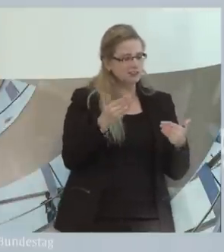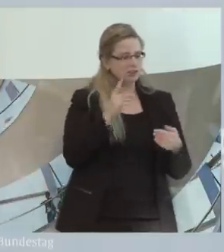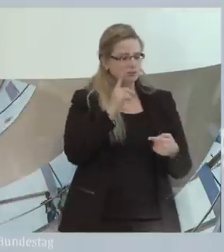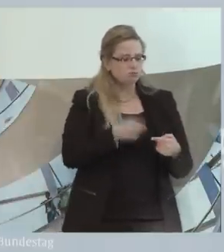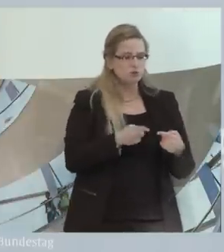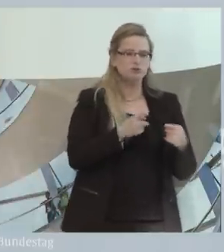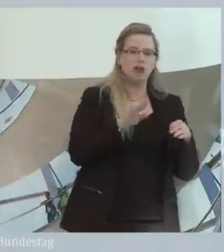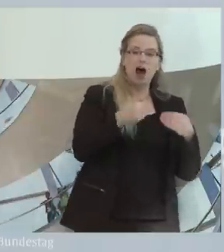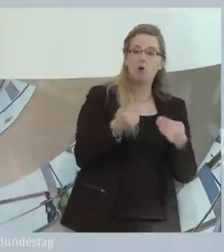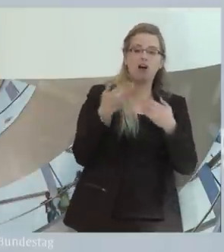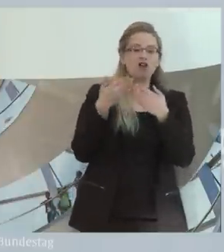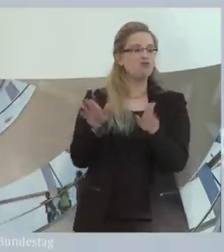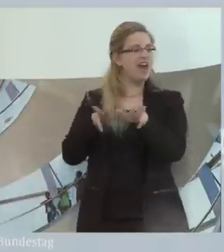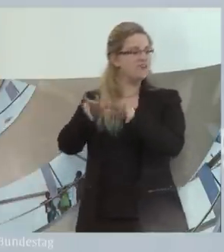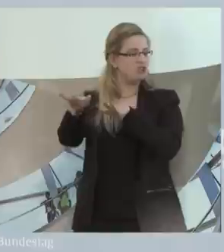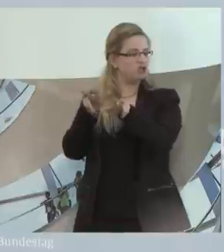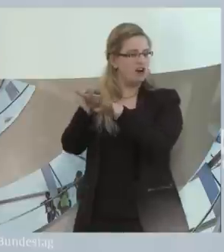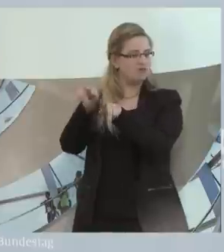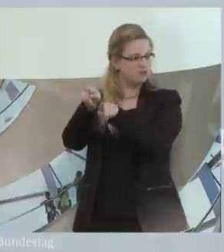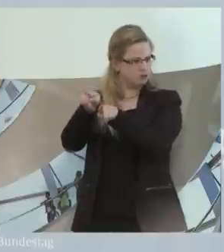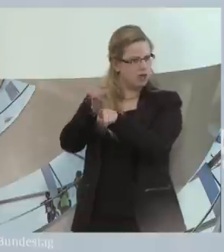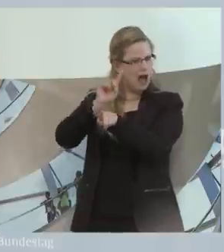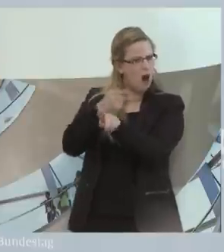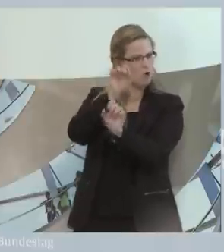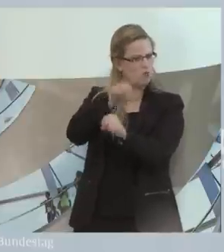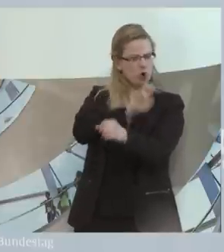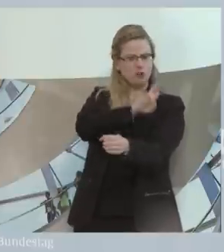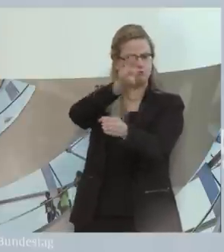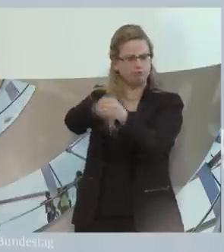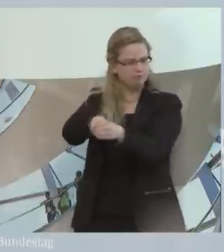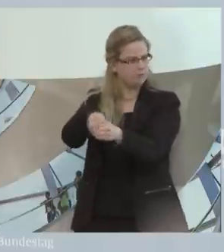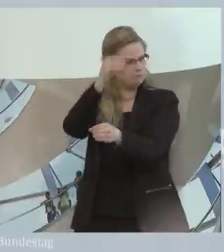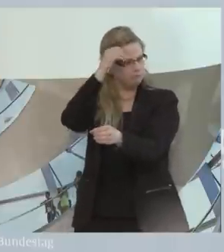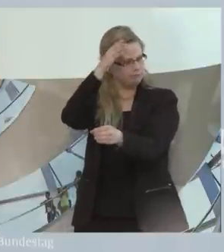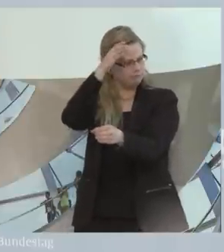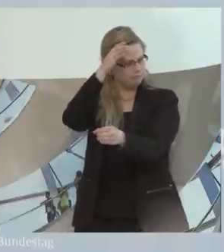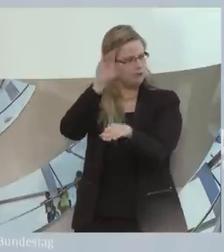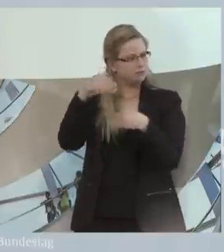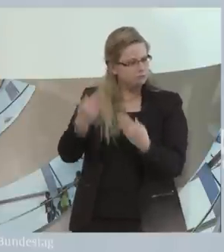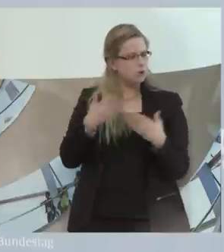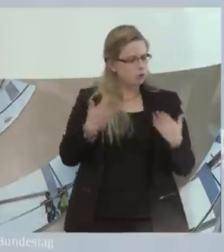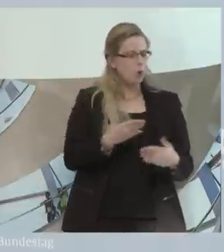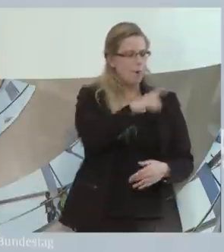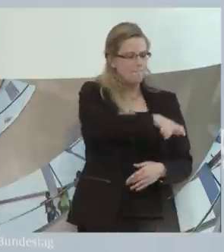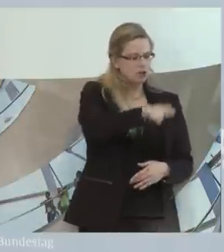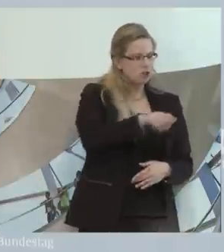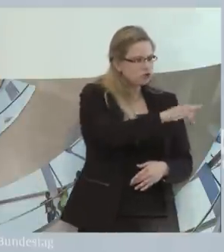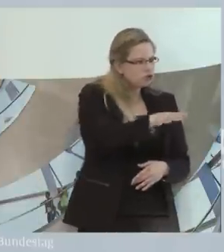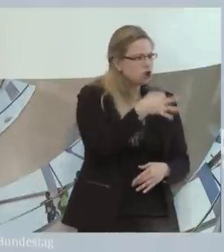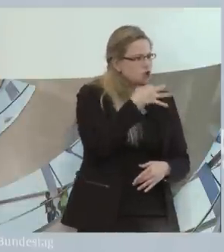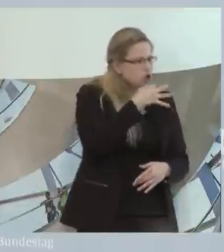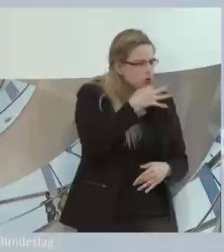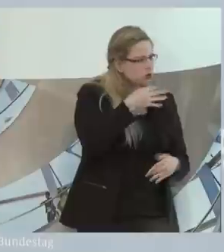Anbieter aus der freien Wirtschaft geöffnet werden? Wäre dies ein vielversprechender Ansatz, vor allem für junge Menschen mit Behinderungen?